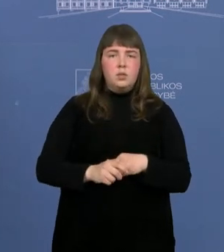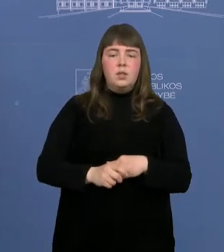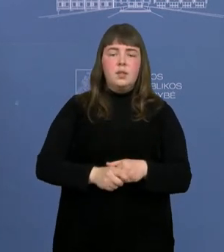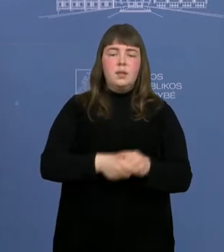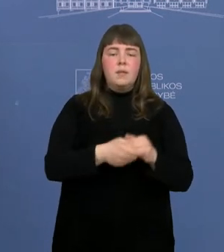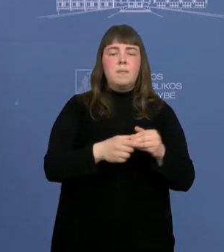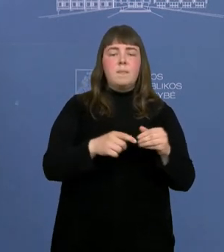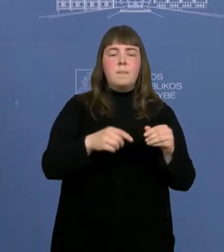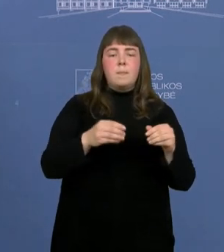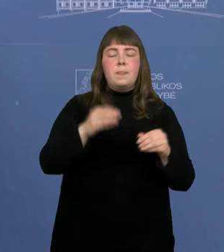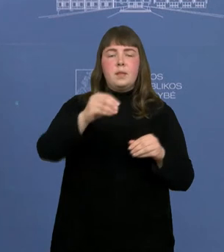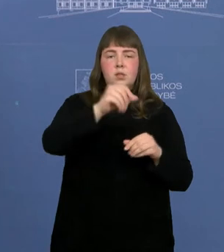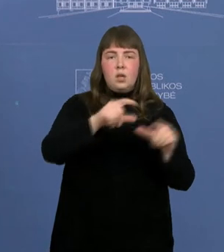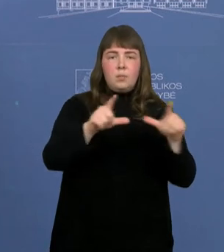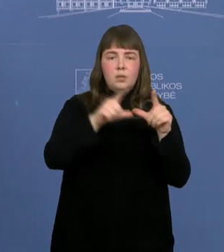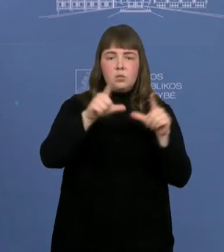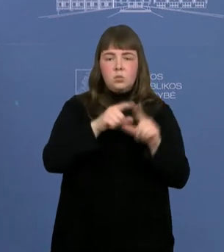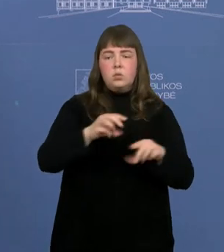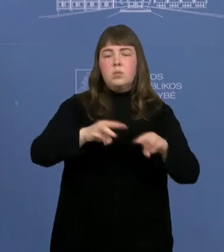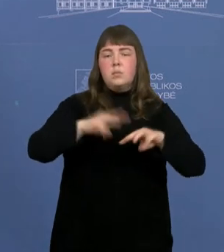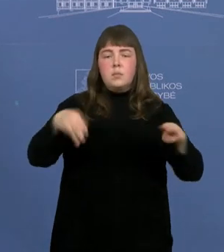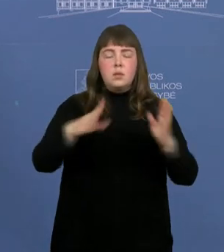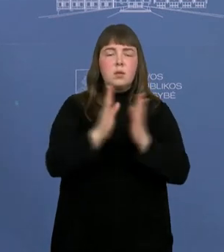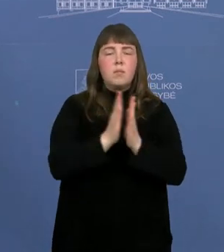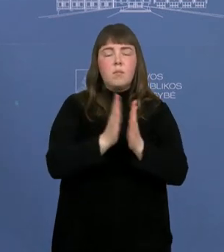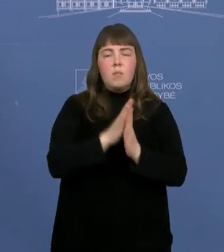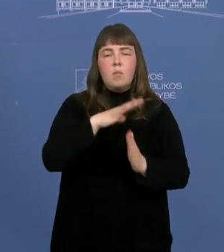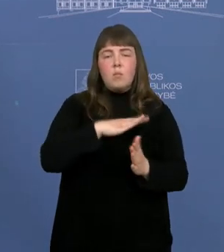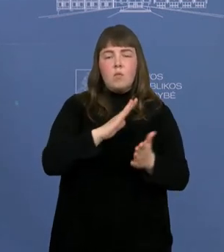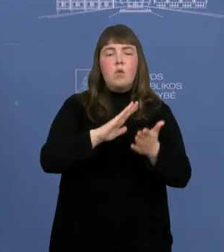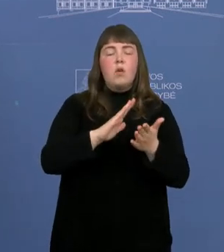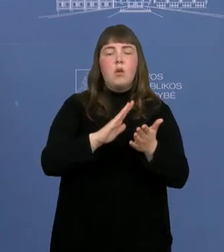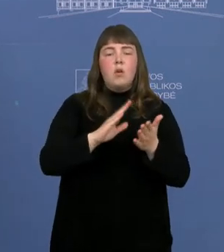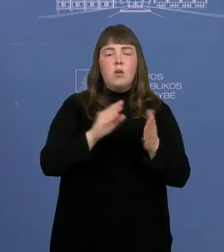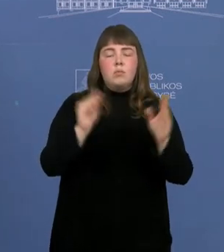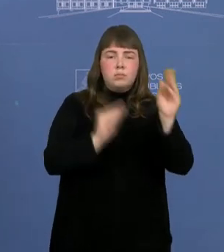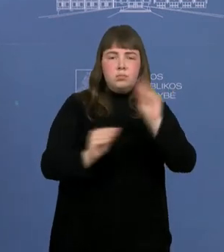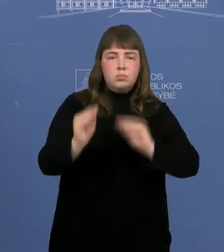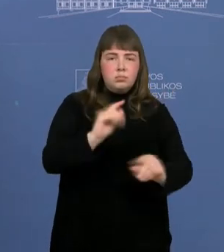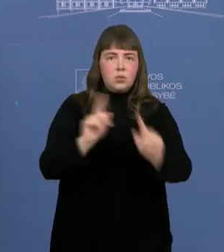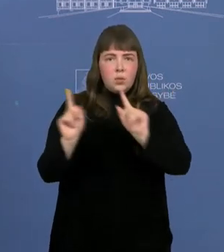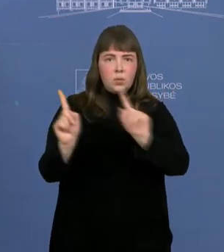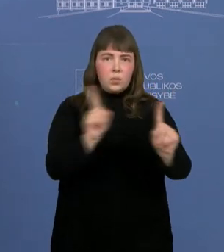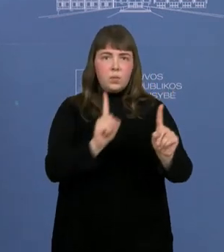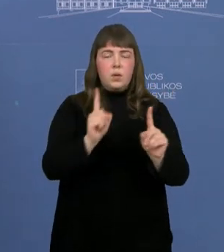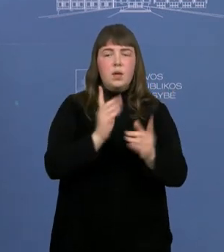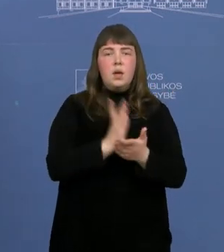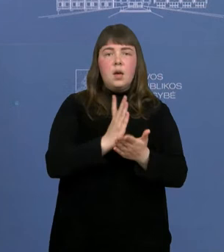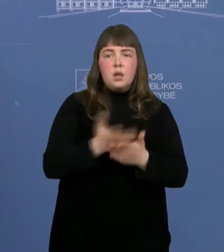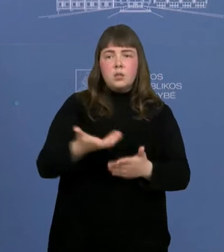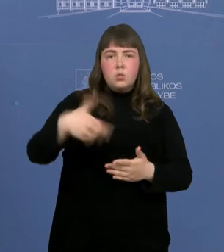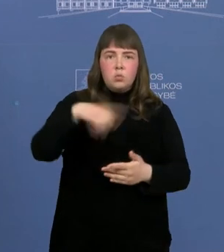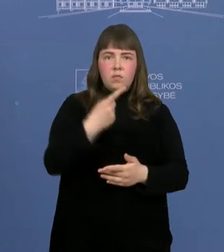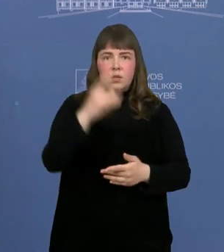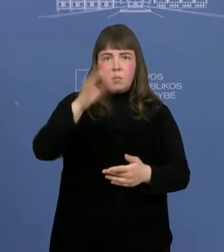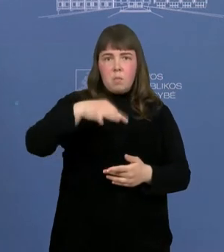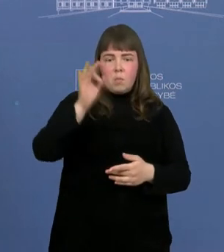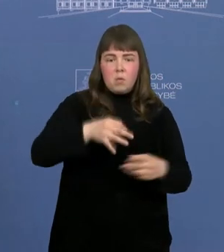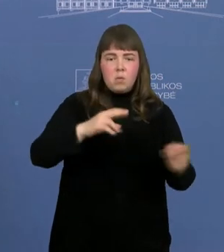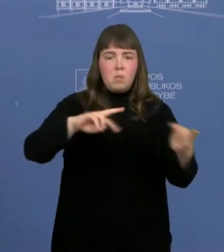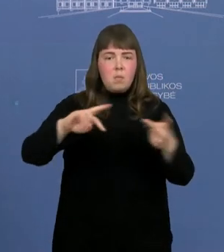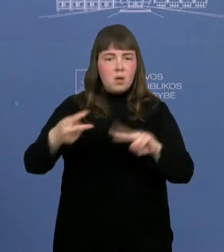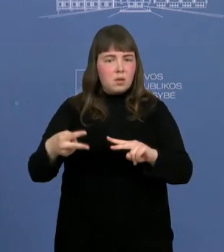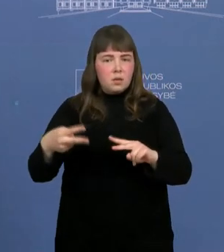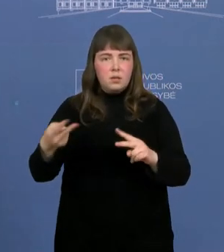prašymui buvo sukurti saugikliai, kad negalima būtų pateisti daugiau negu vieną procentą žemės